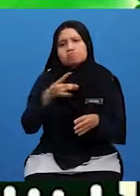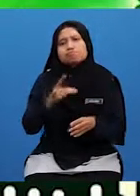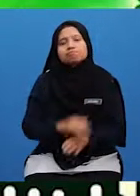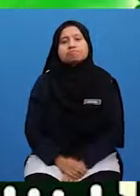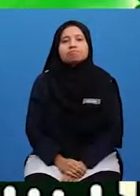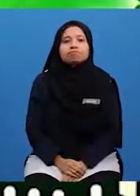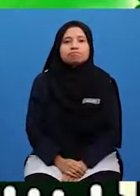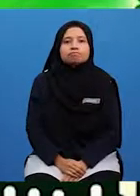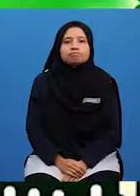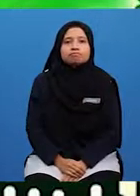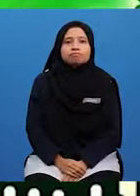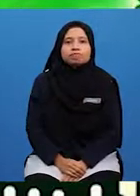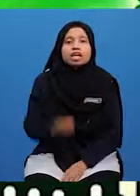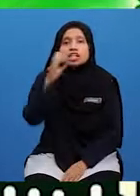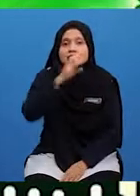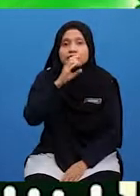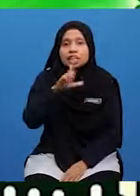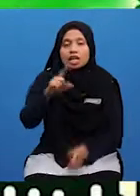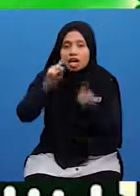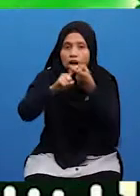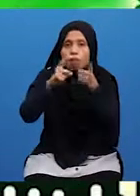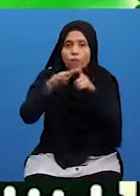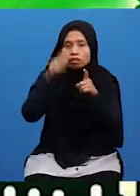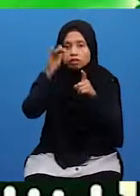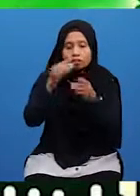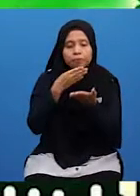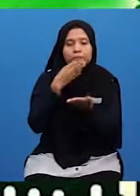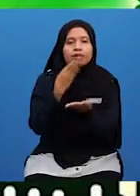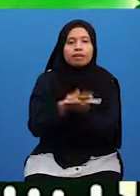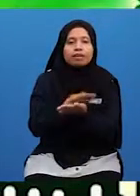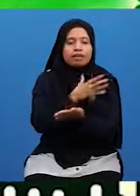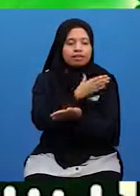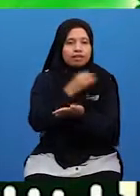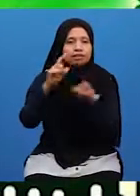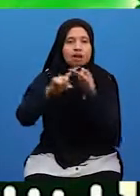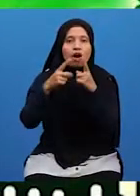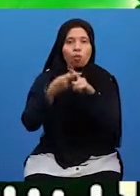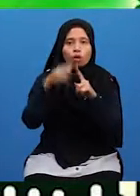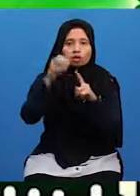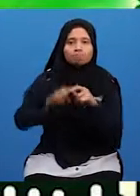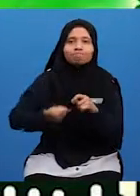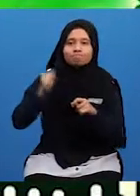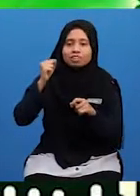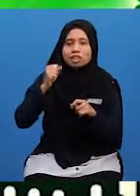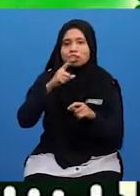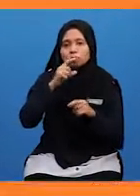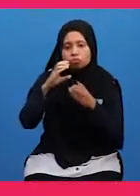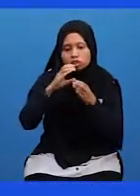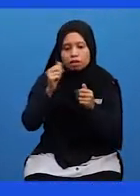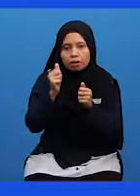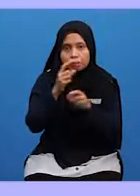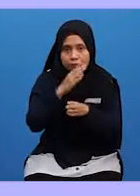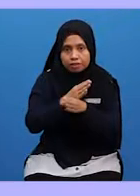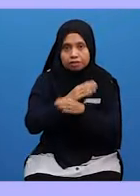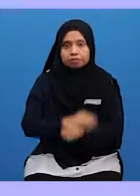Carilah Kawan yang baik Dan Kawan yang berani Bercakap benar